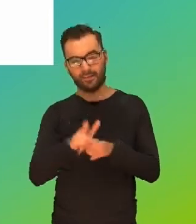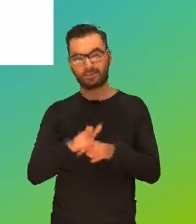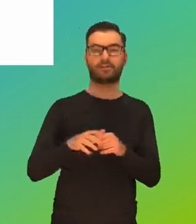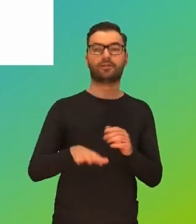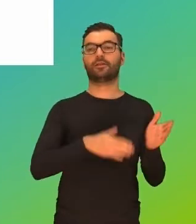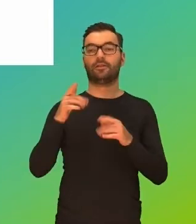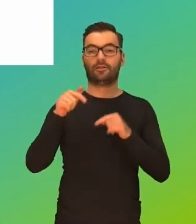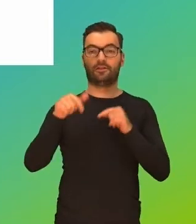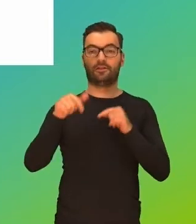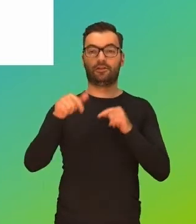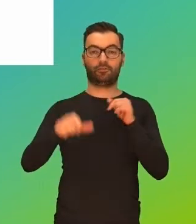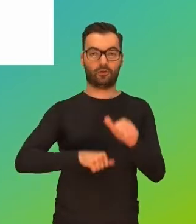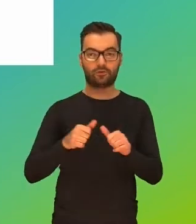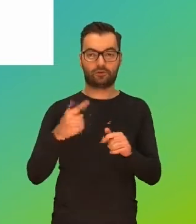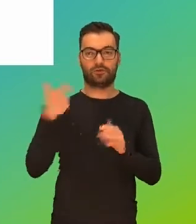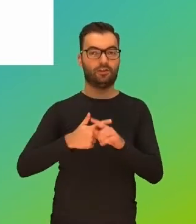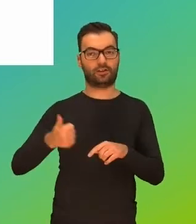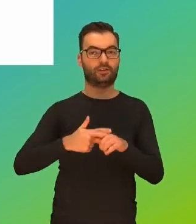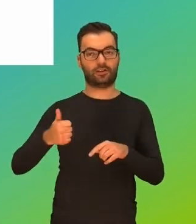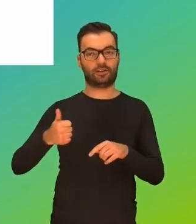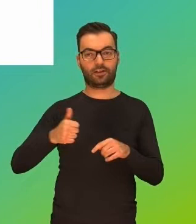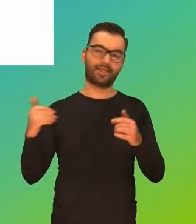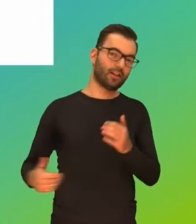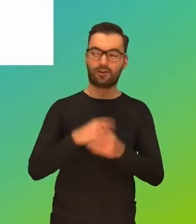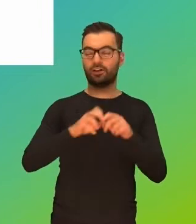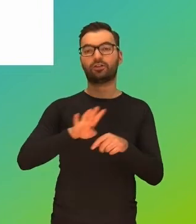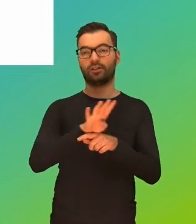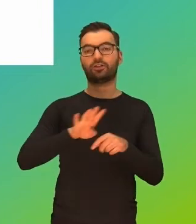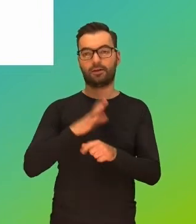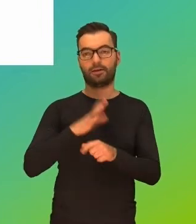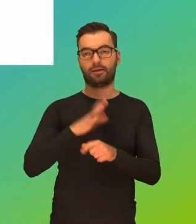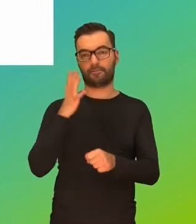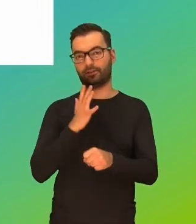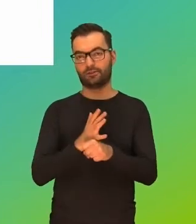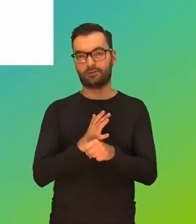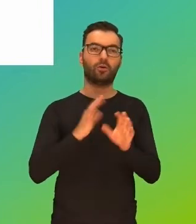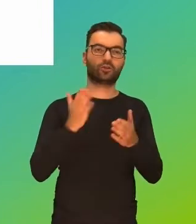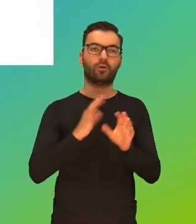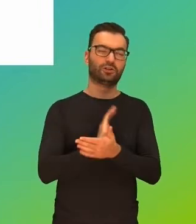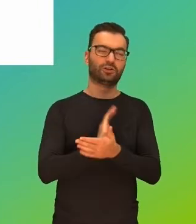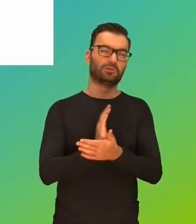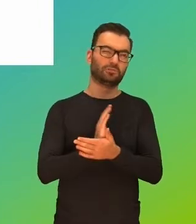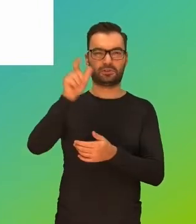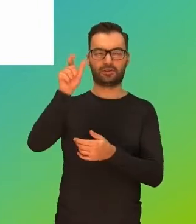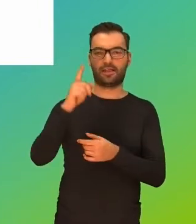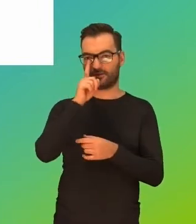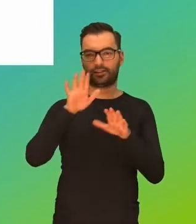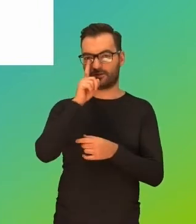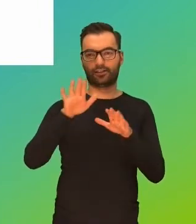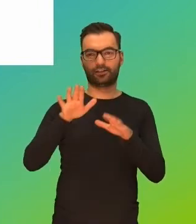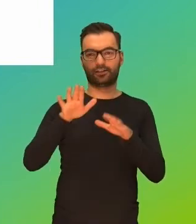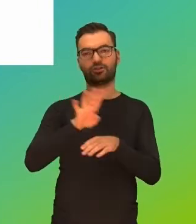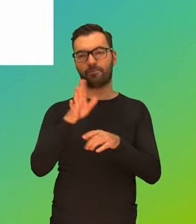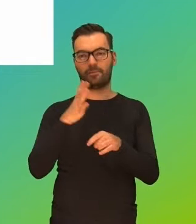minut. W tym roku ostatnie badania 4 godziny 50 minut. Przeciętny nastolatek spędza w sieci.